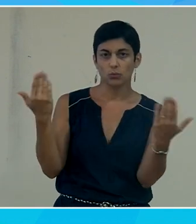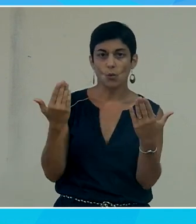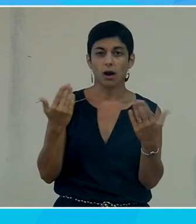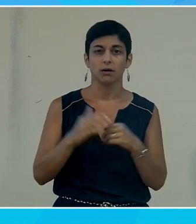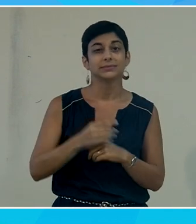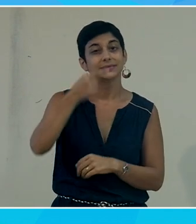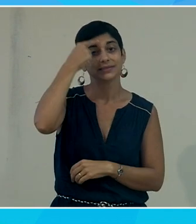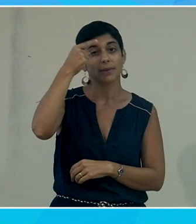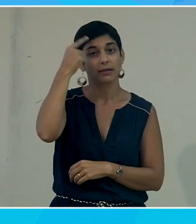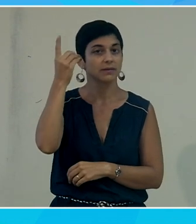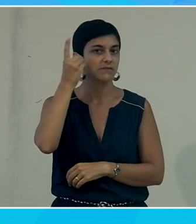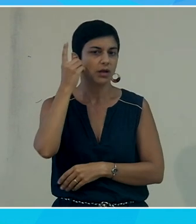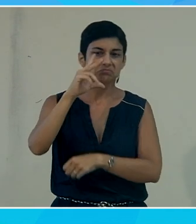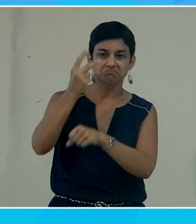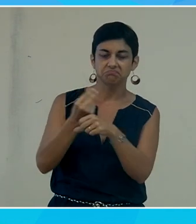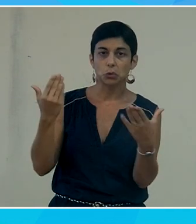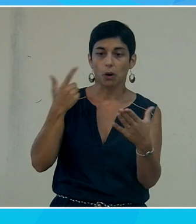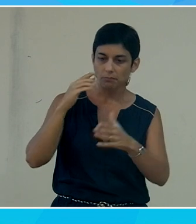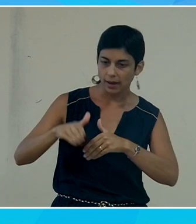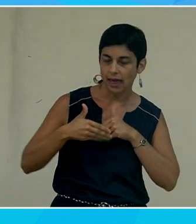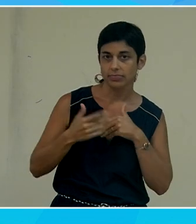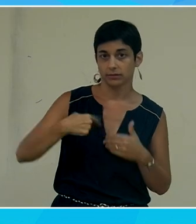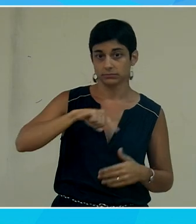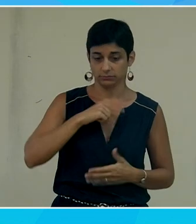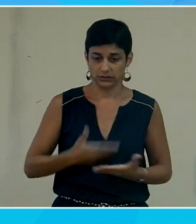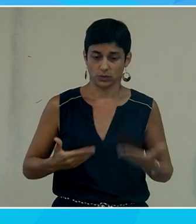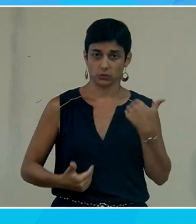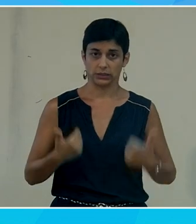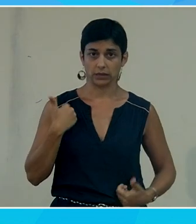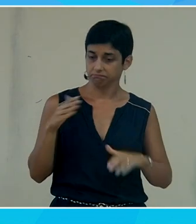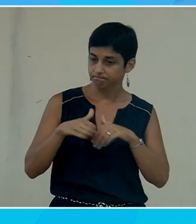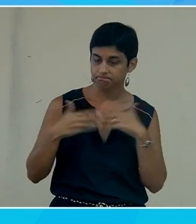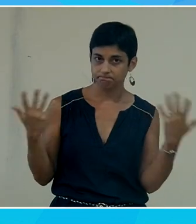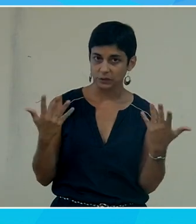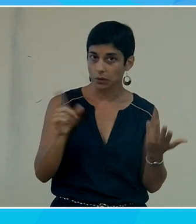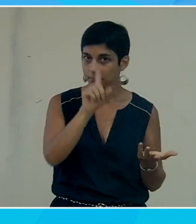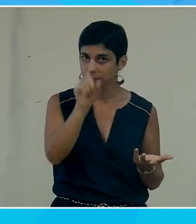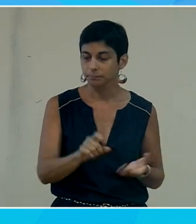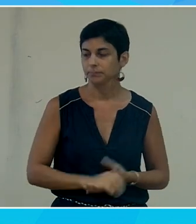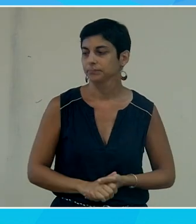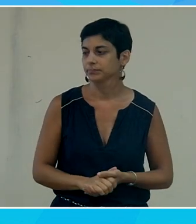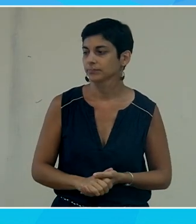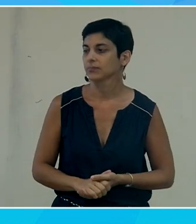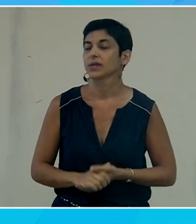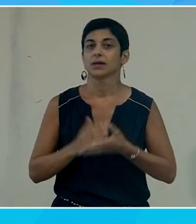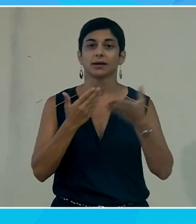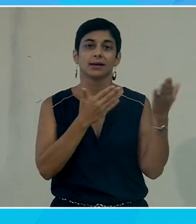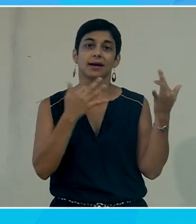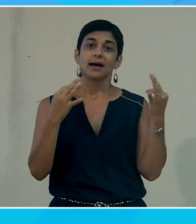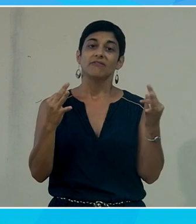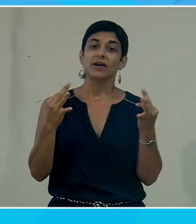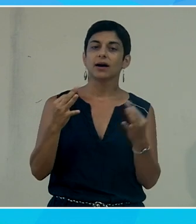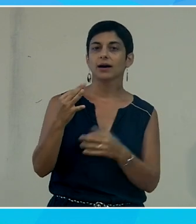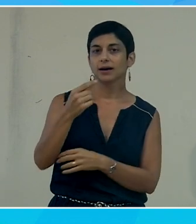smartphones qui vont nous aider dans la vie de tous les jours nous personnes en situation de handicap alors sur la partie intelligence